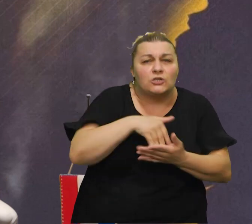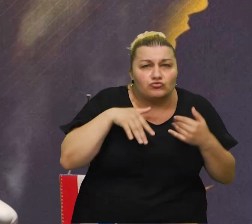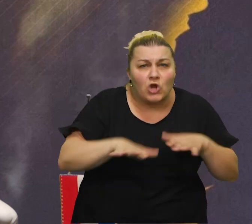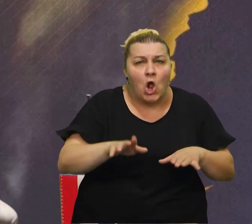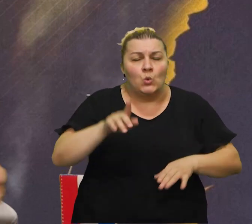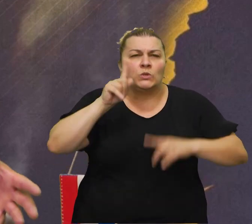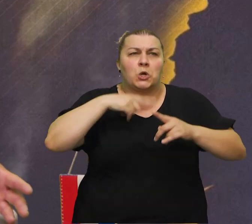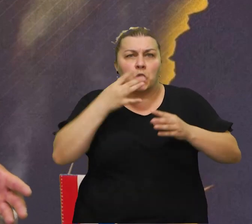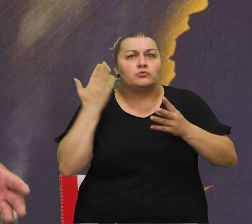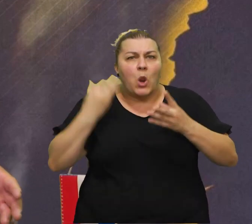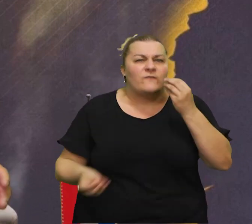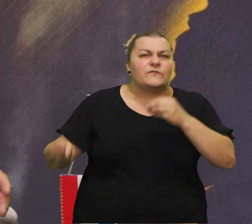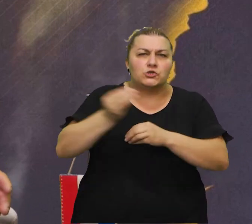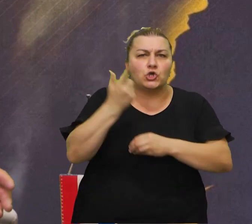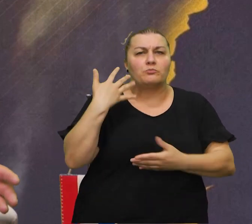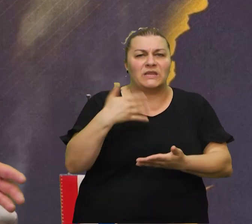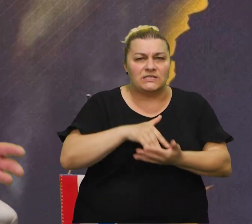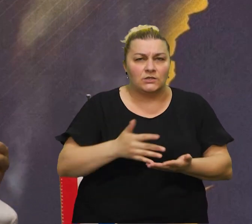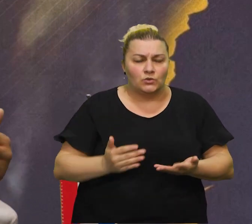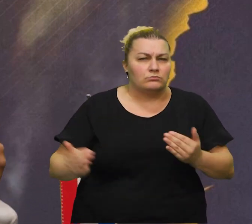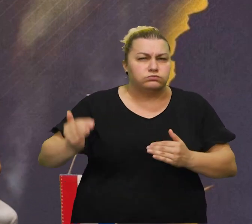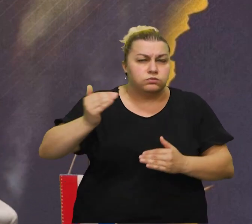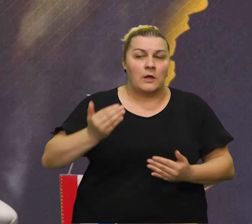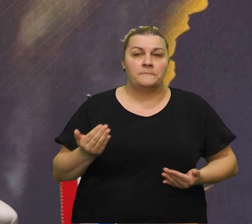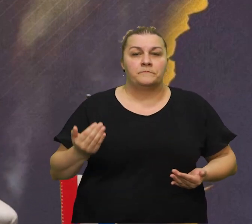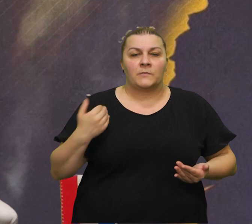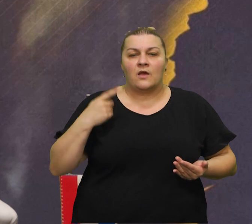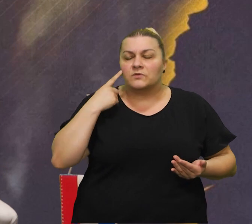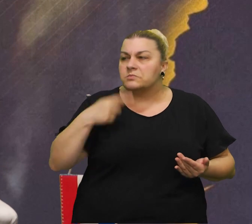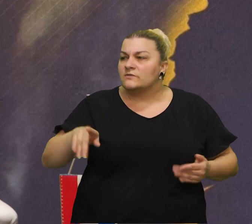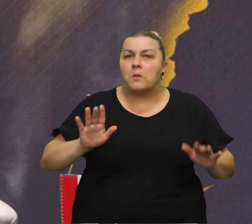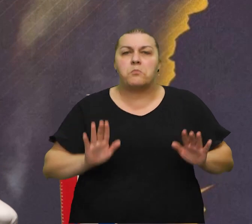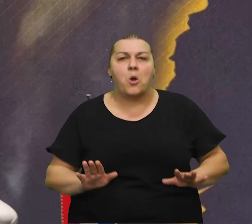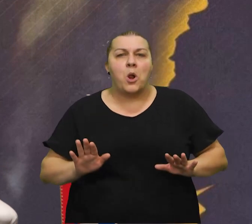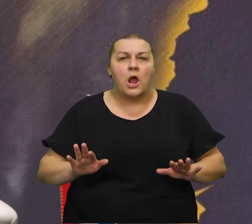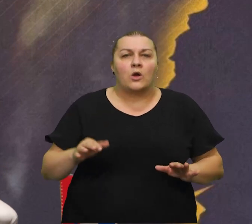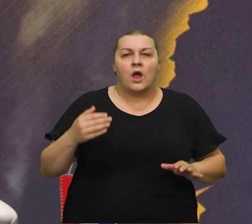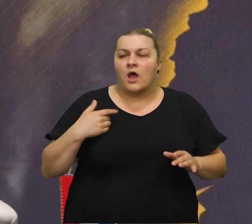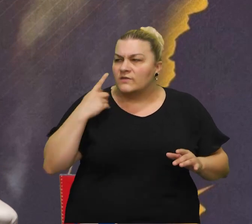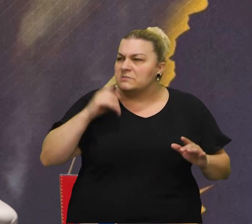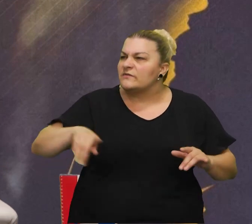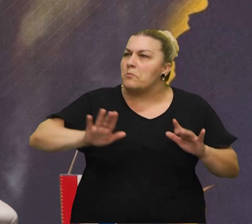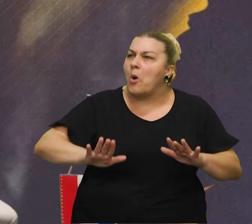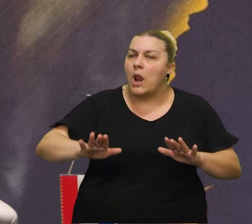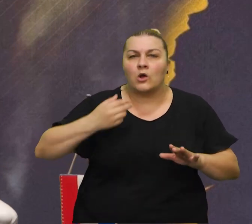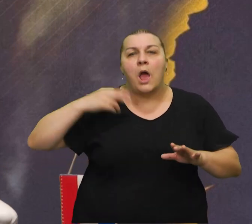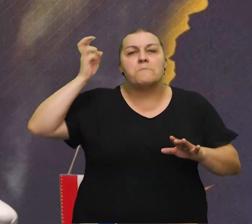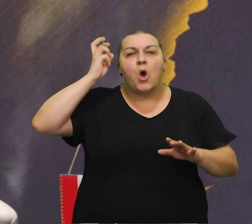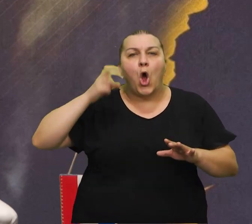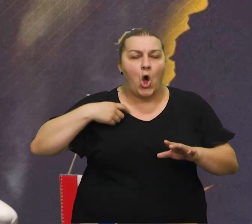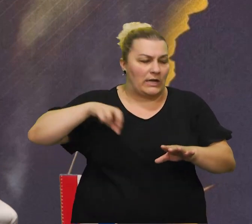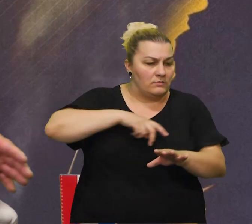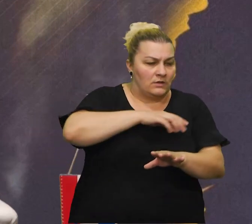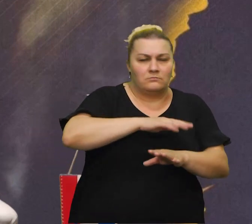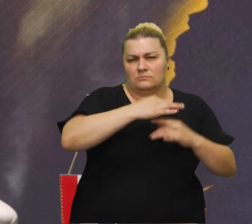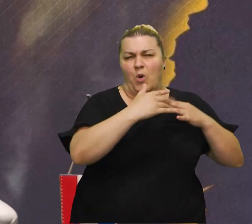kaže više, međutim, kako sada nemirna duha, meni je to sve izgledalo sporo i onda sam ja dole uz more, uz obalu, iz